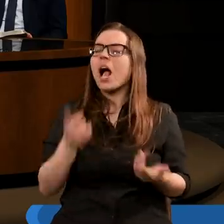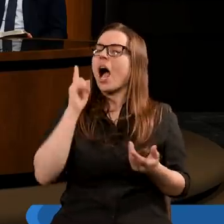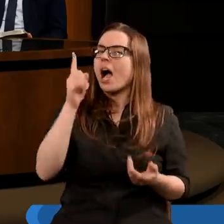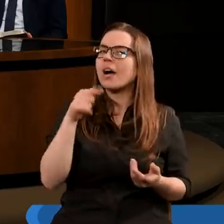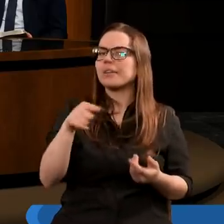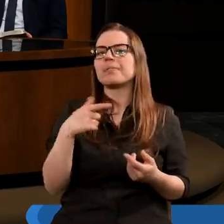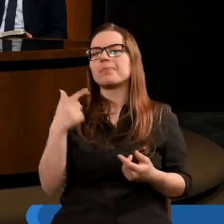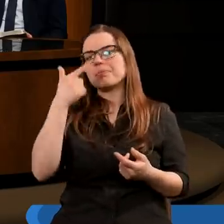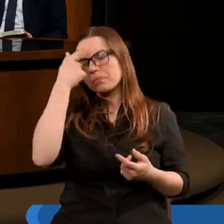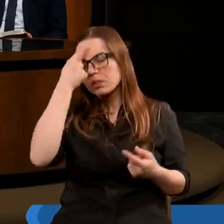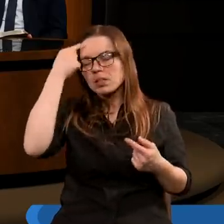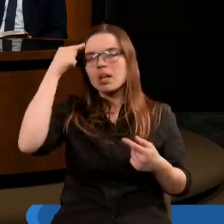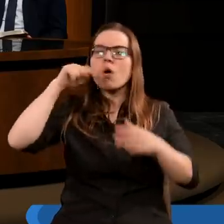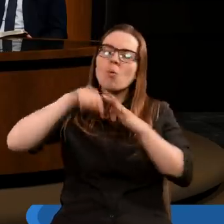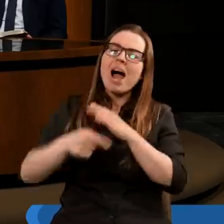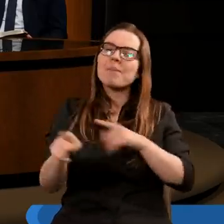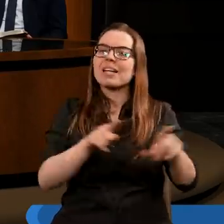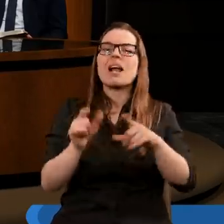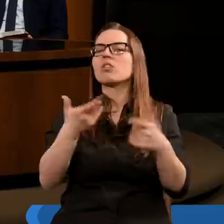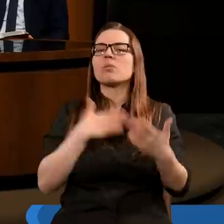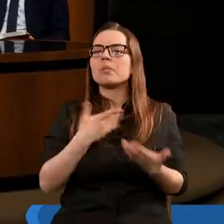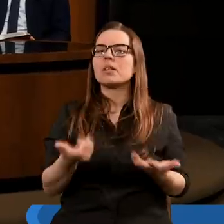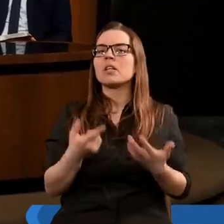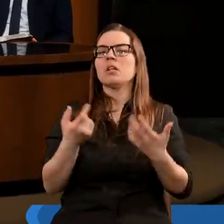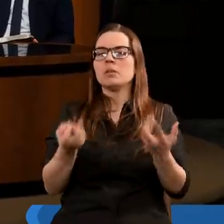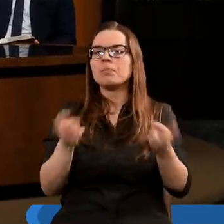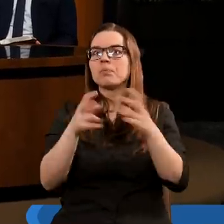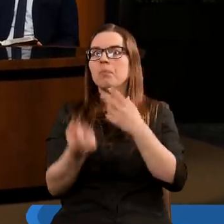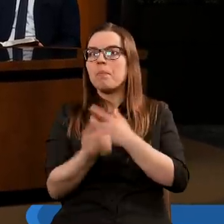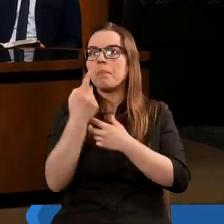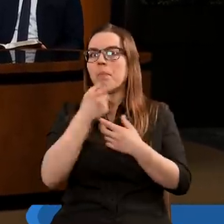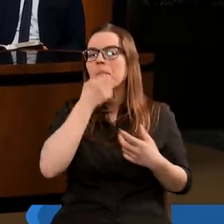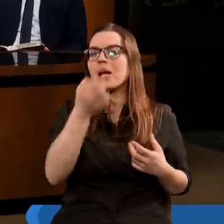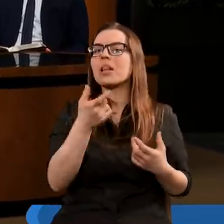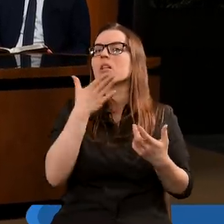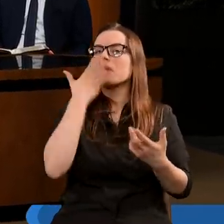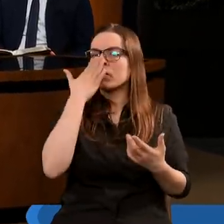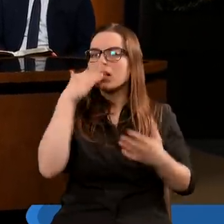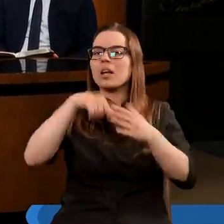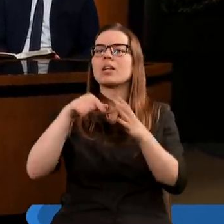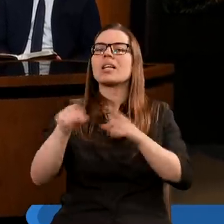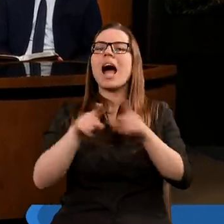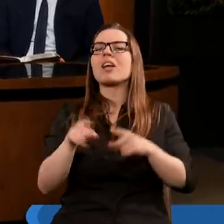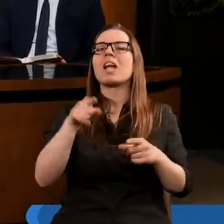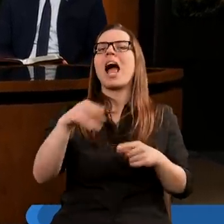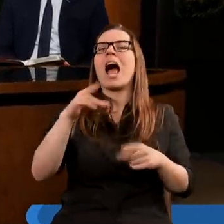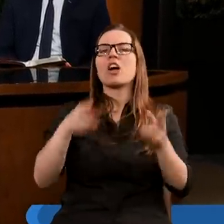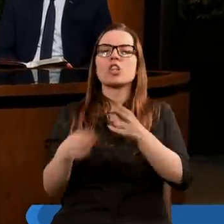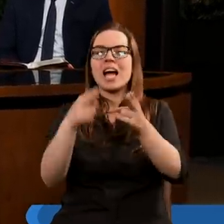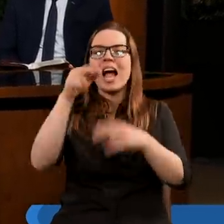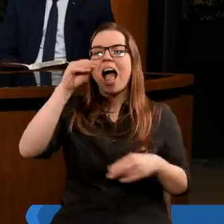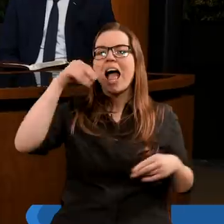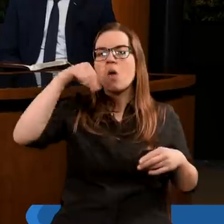to musi mieć jakieś głębsze znaczenie. No to teraz powstaje pytanie. Jakie znaczenie ma to, że ta rzeka Eufrat